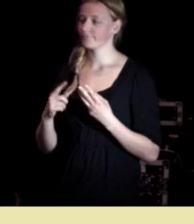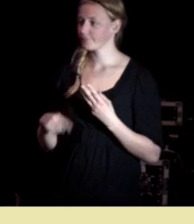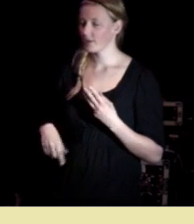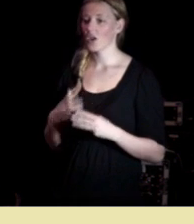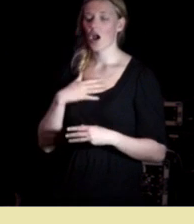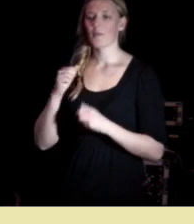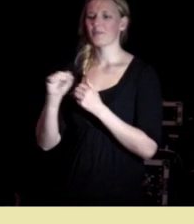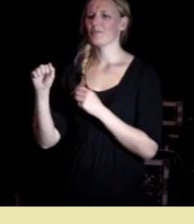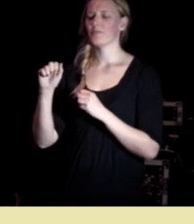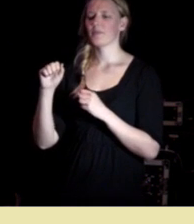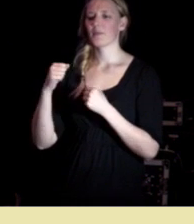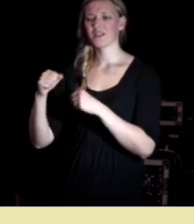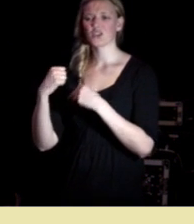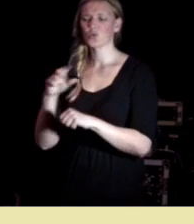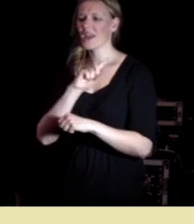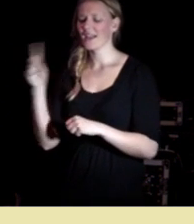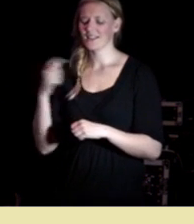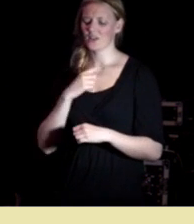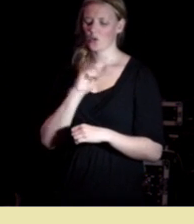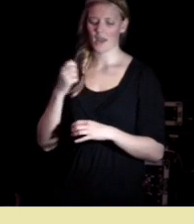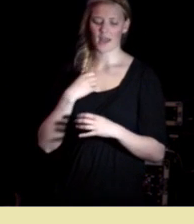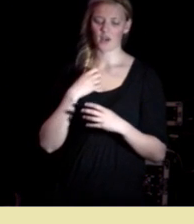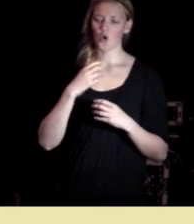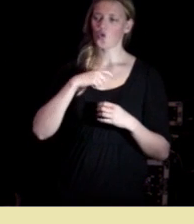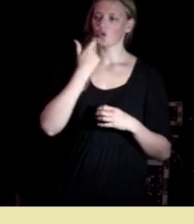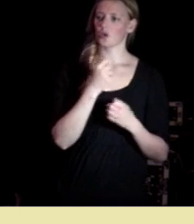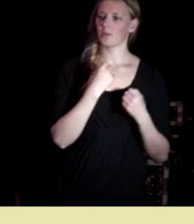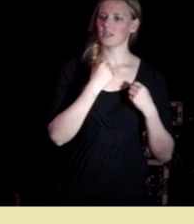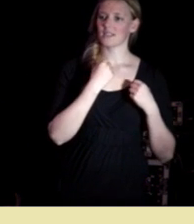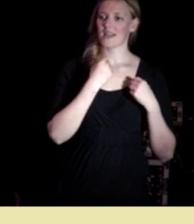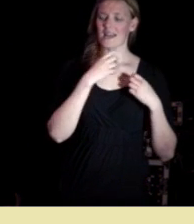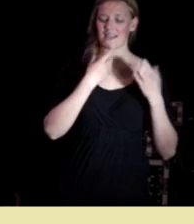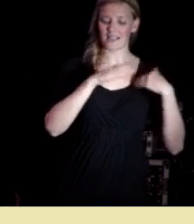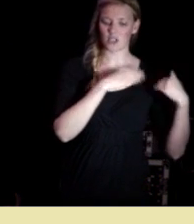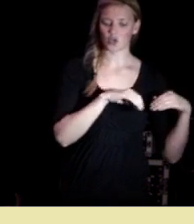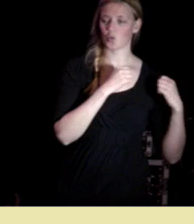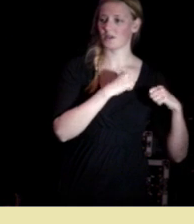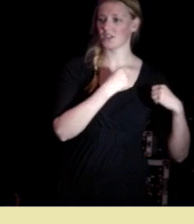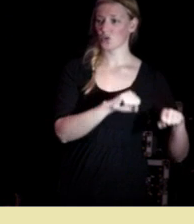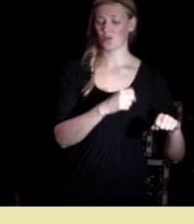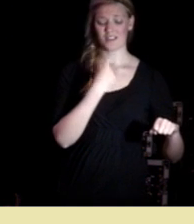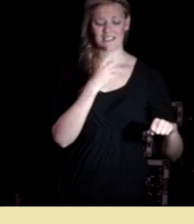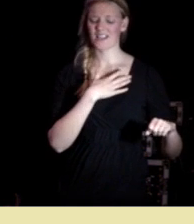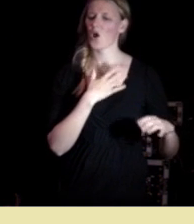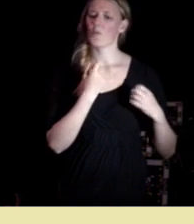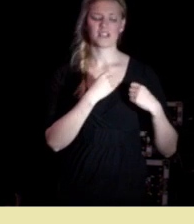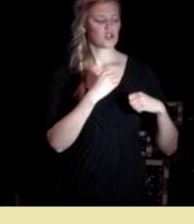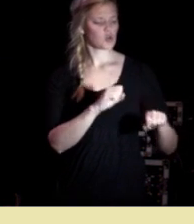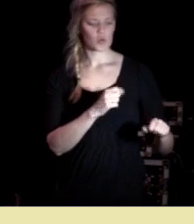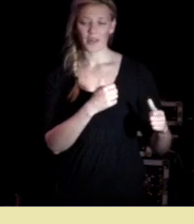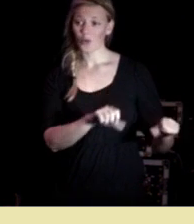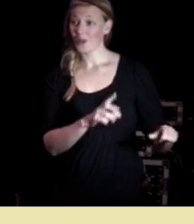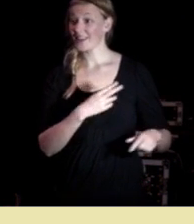er bekymret for en ungdomsgenerasjon hennes prestasjon så er vi kanskje ikke bekymret for deres prestasjoner men for deres